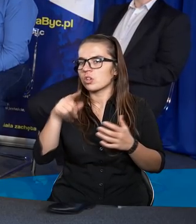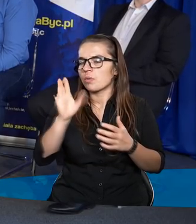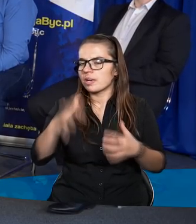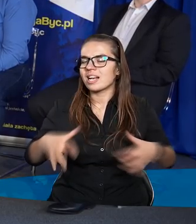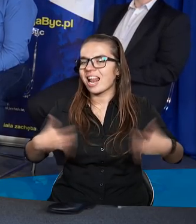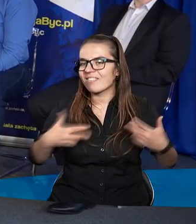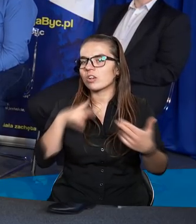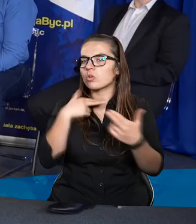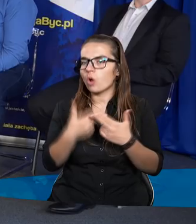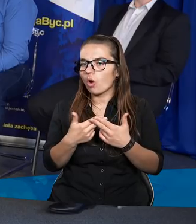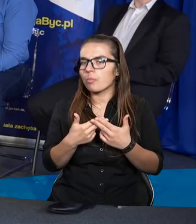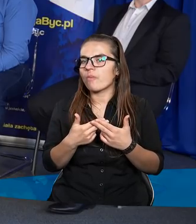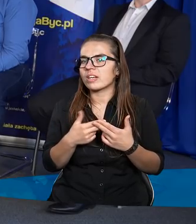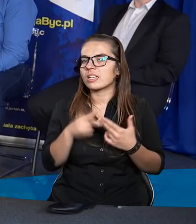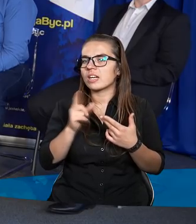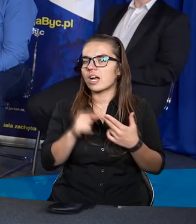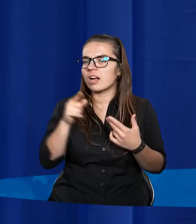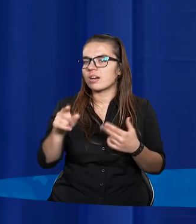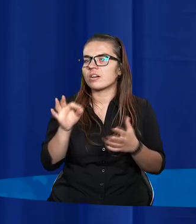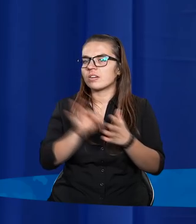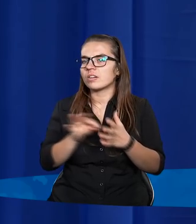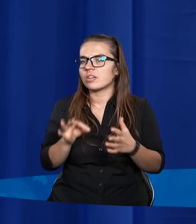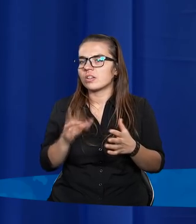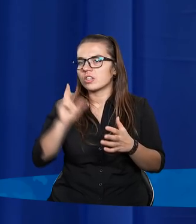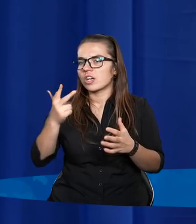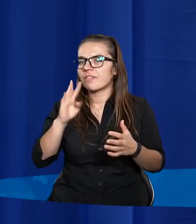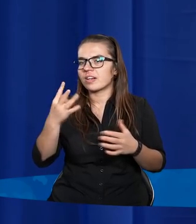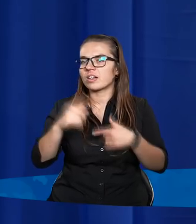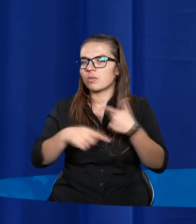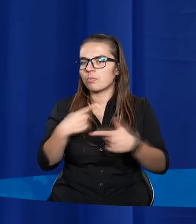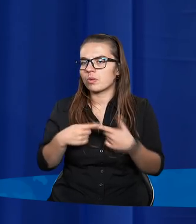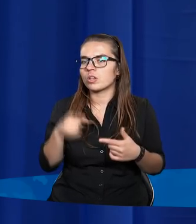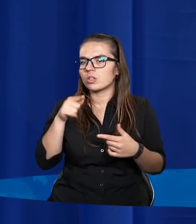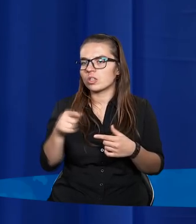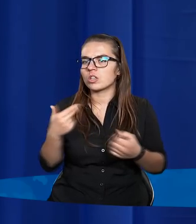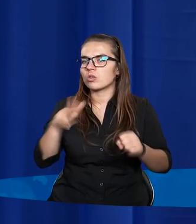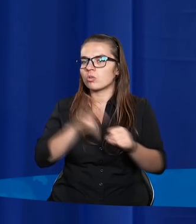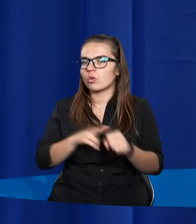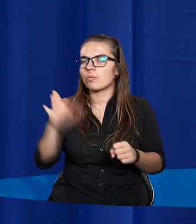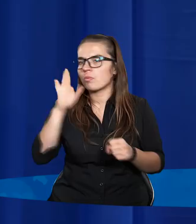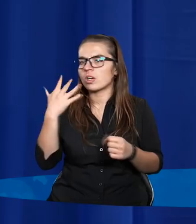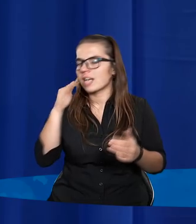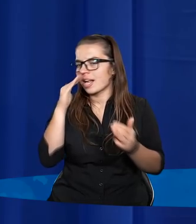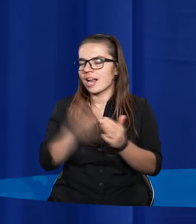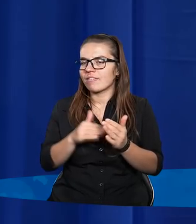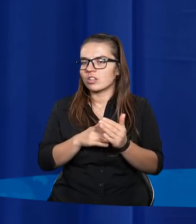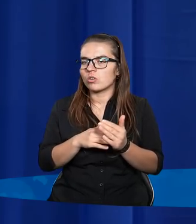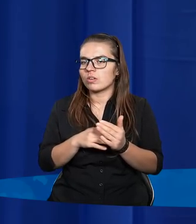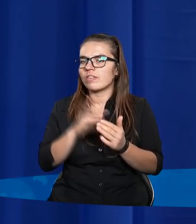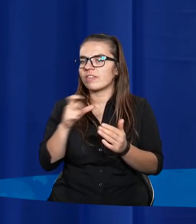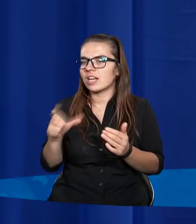satysfakcjonująca odpowiedź, ale tam jest powiedziane o tym przekleństwie do trzeciego i czwartego pokolenia tych, którzy Boga nienawidzą.